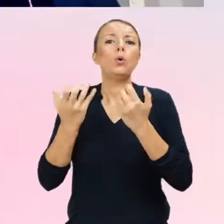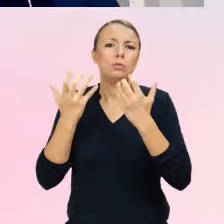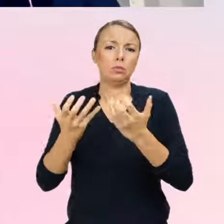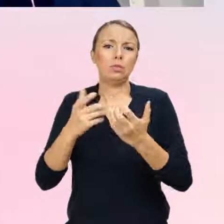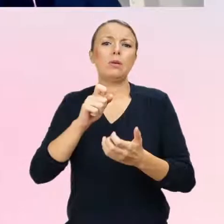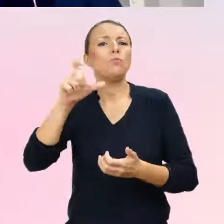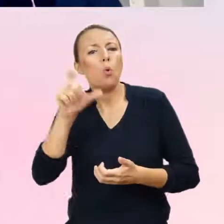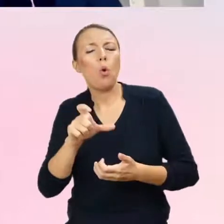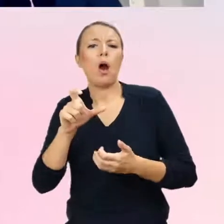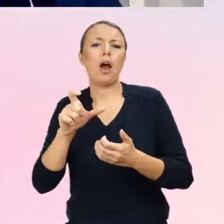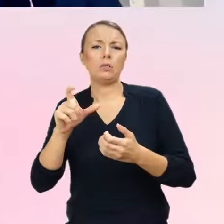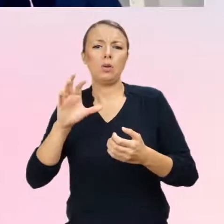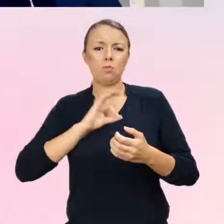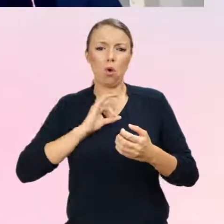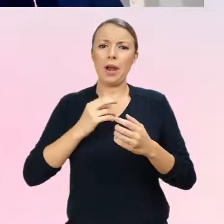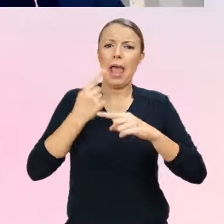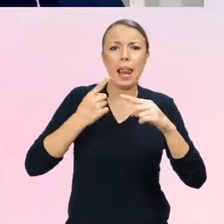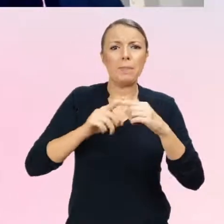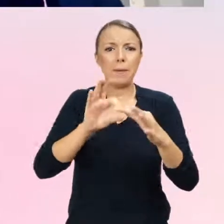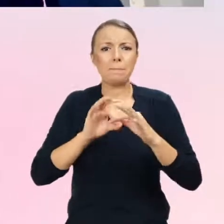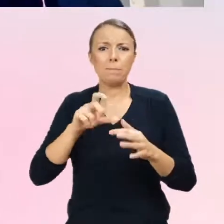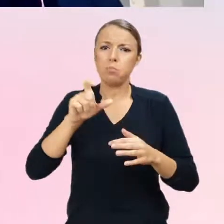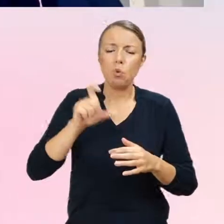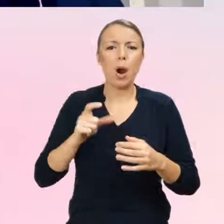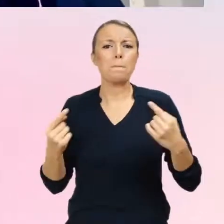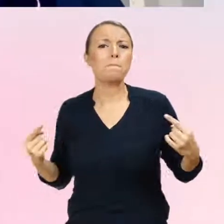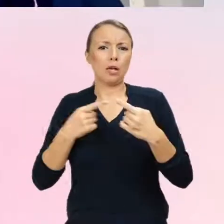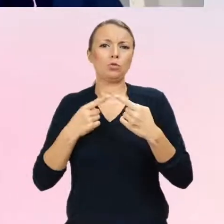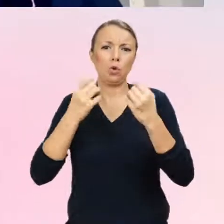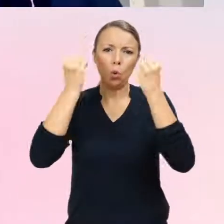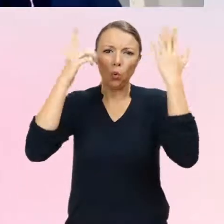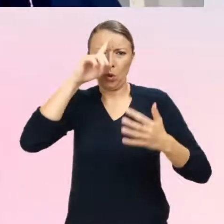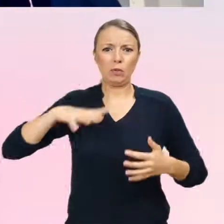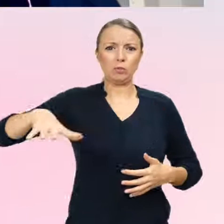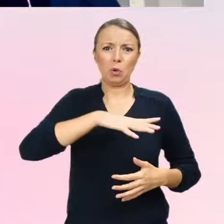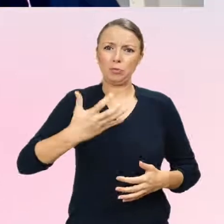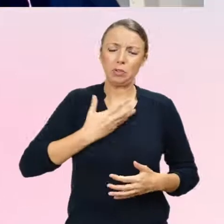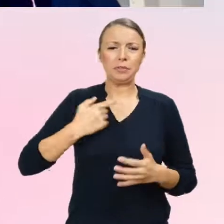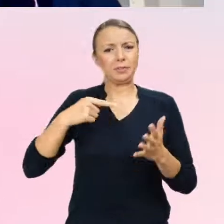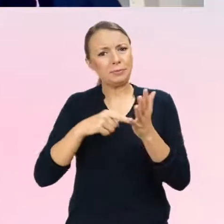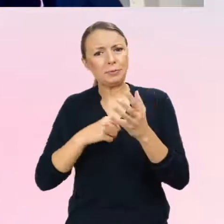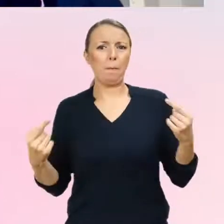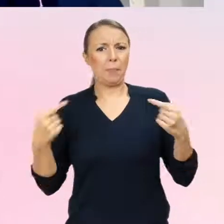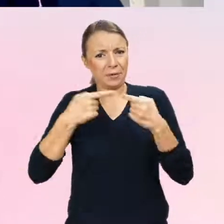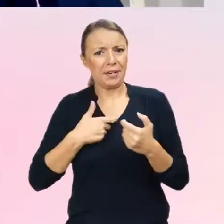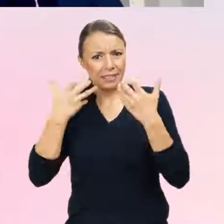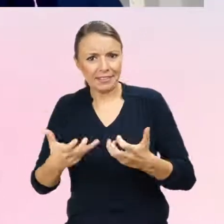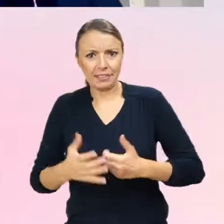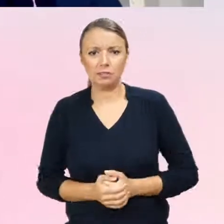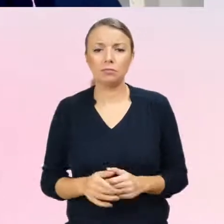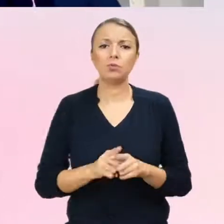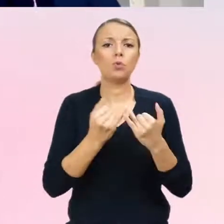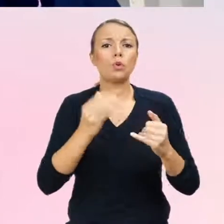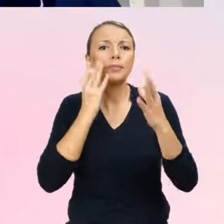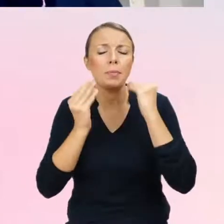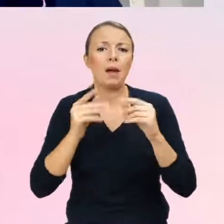płciowych adekwatnej do doświadczanej płci kulturowo-społecznej. Mamy tu jeszcze zabawy, odgrywanie ról